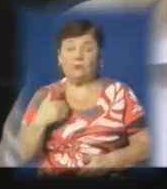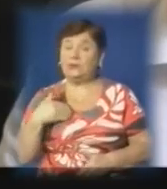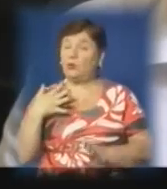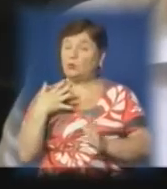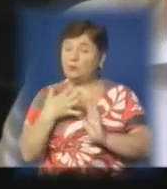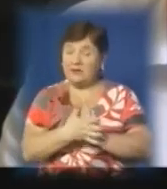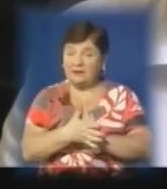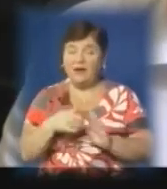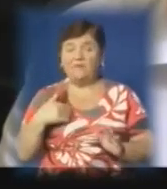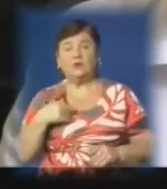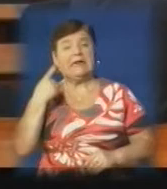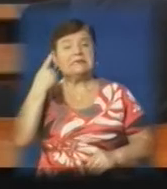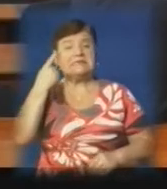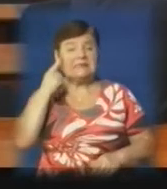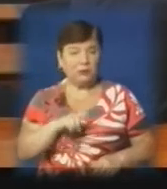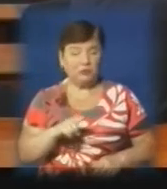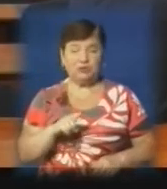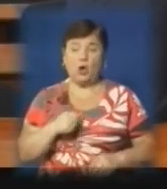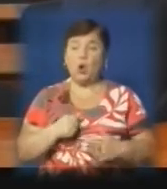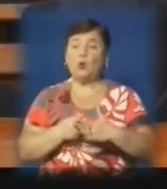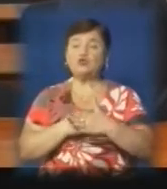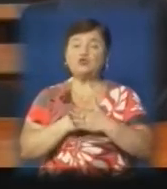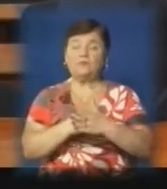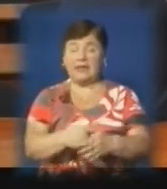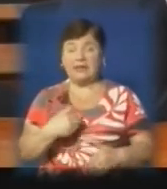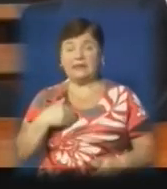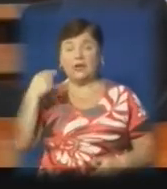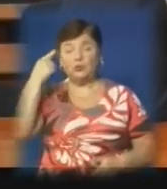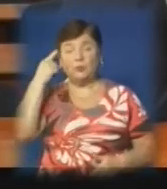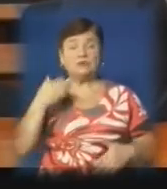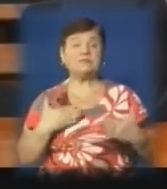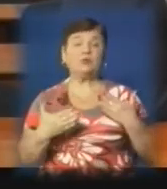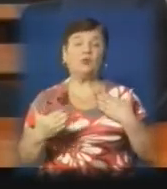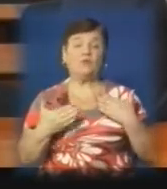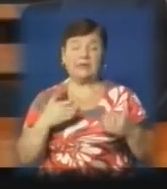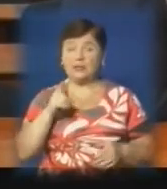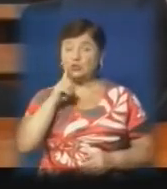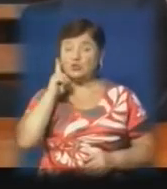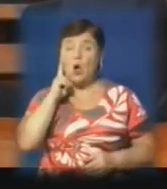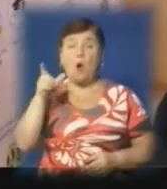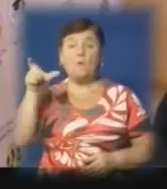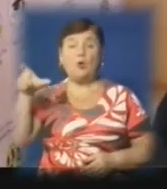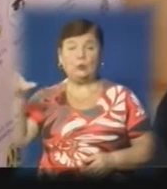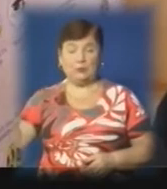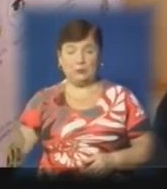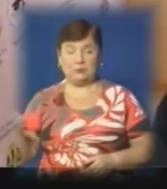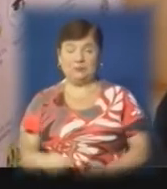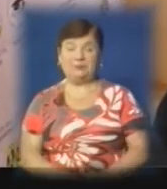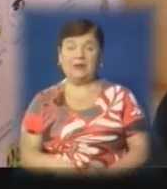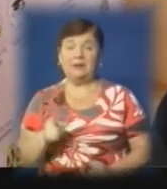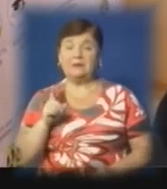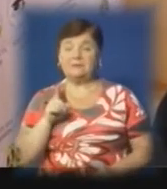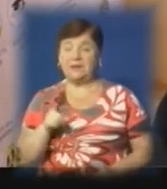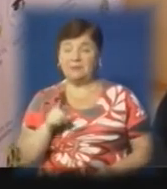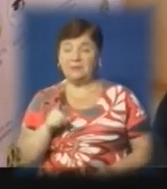недопитливі, знаючі. Основне, я думаю, це спілкування з молоддю, спілкування. Ти в